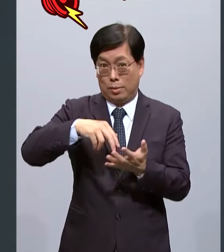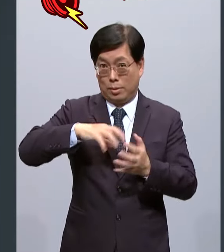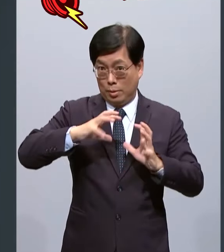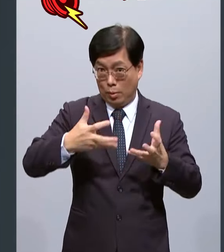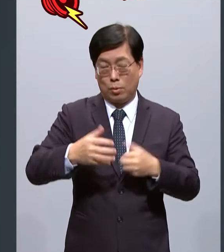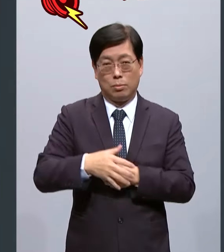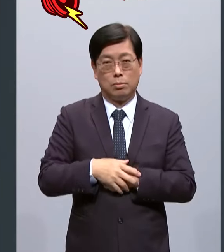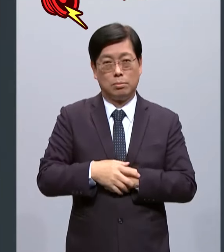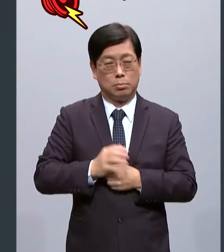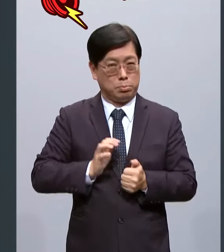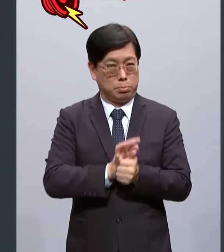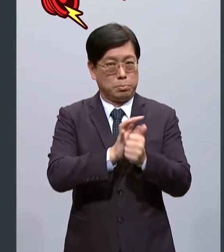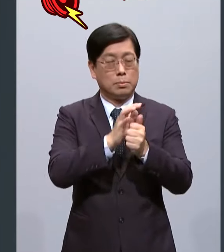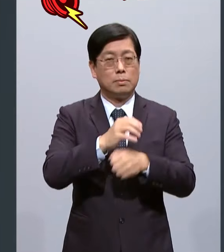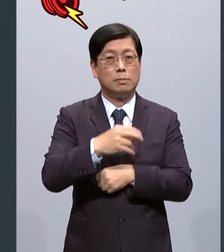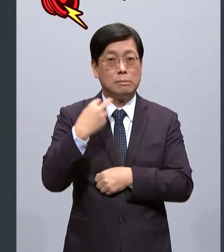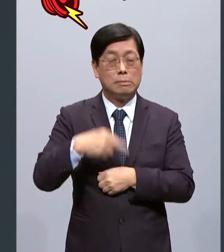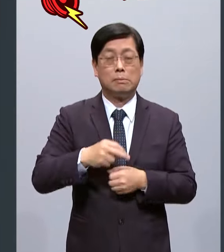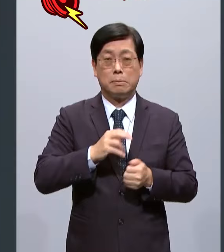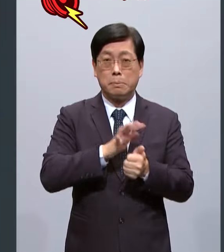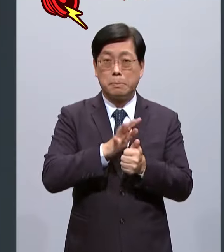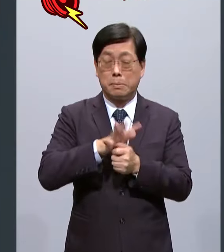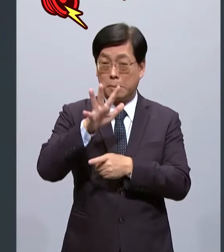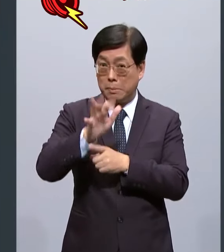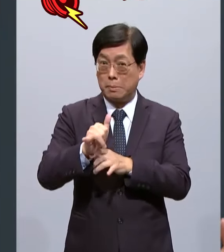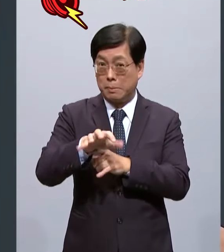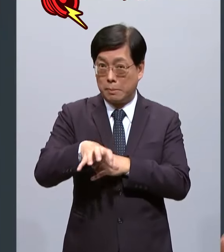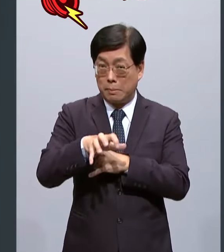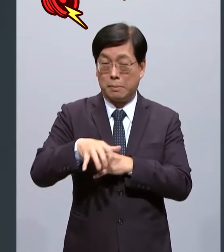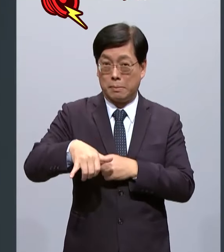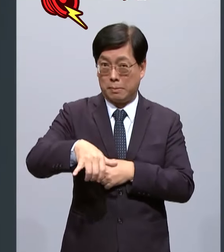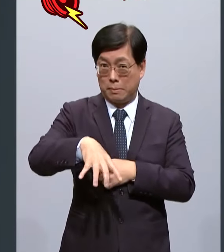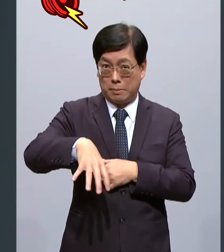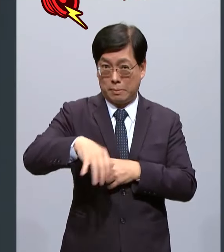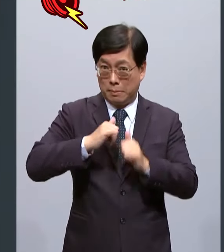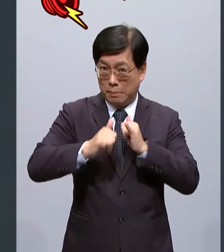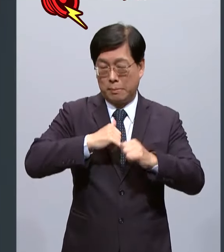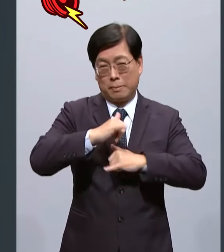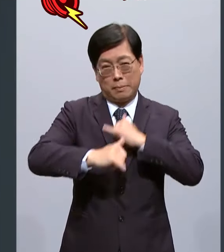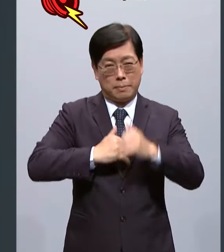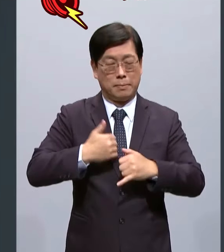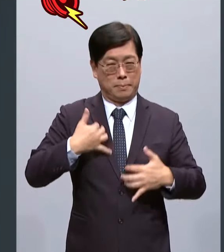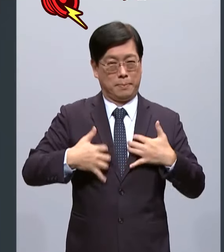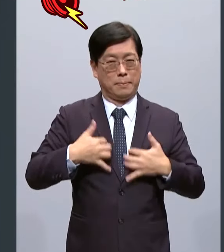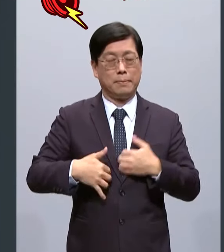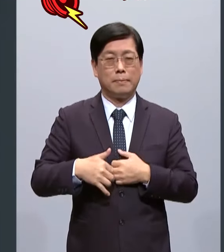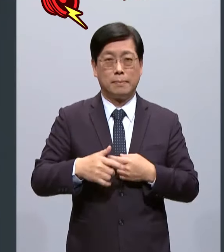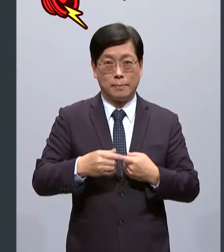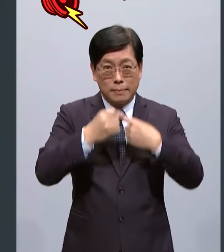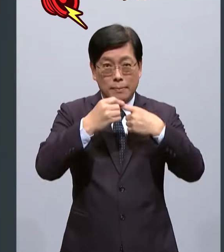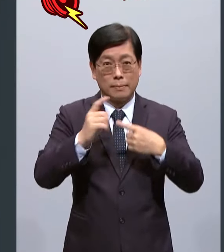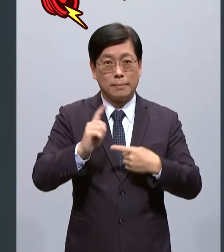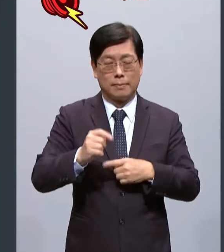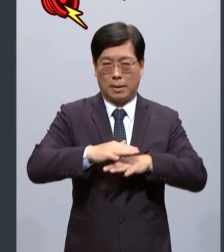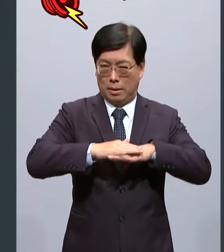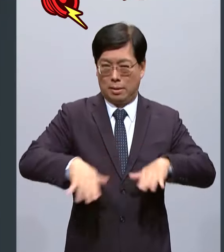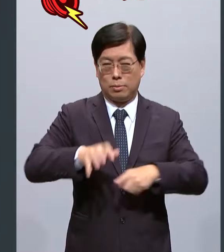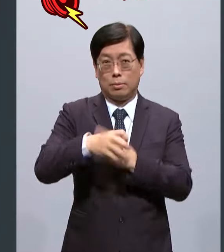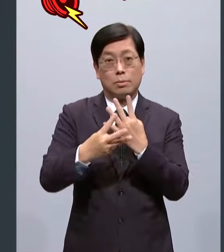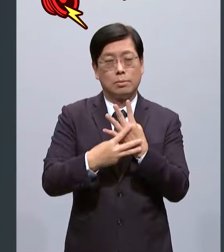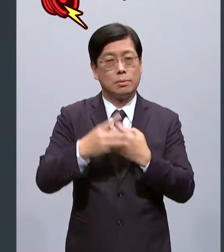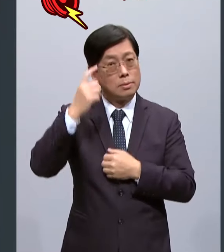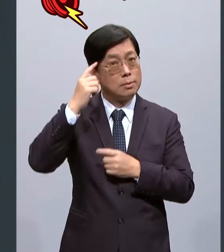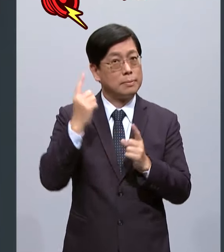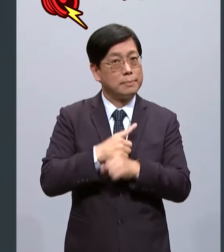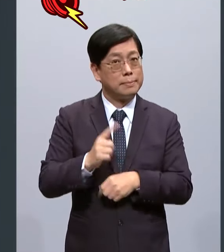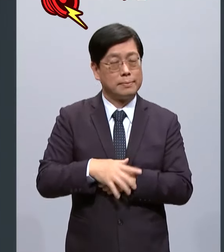福农业然后让农民过着快乐的生活第一个我们要推动安全农业也